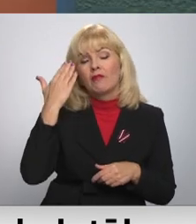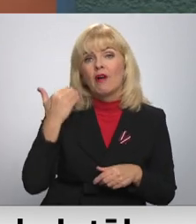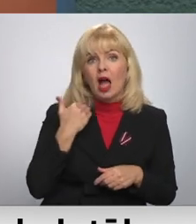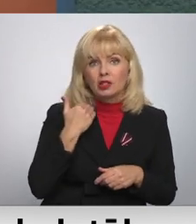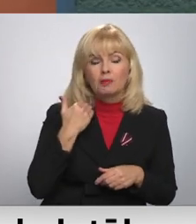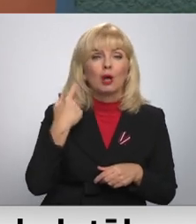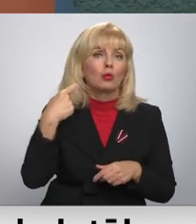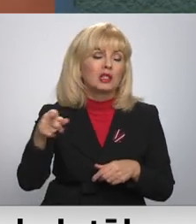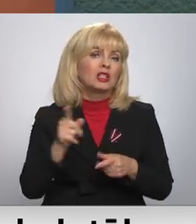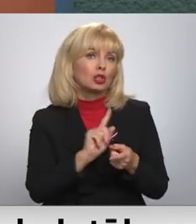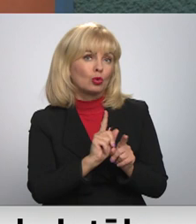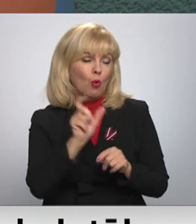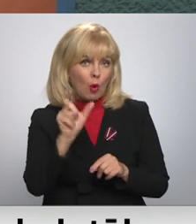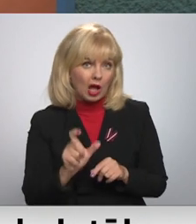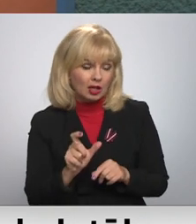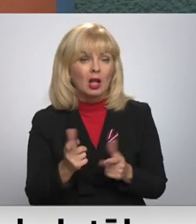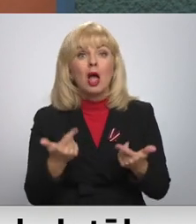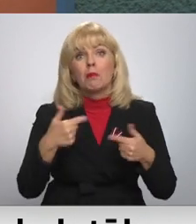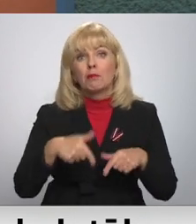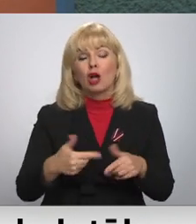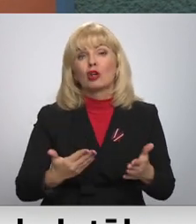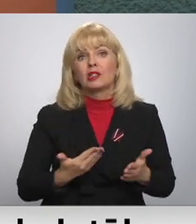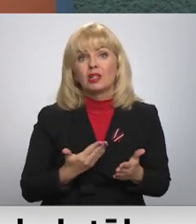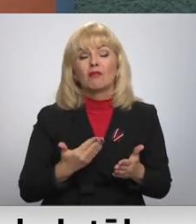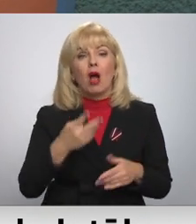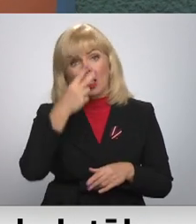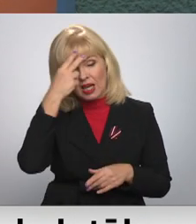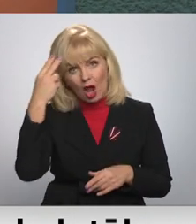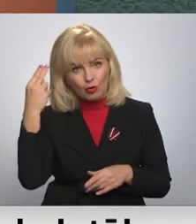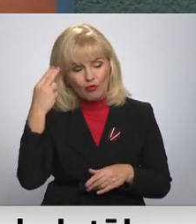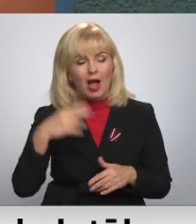gan arī no kādas skolotājas, kura pašreiz dzīvo Lietuvā.